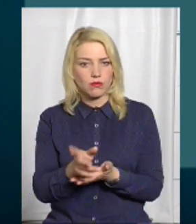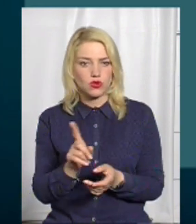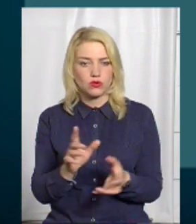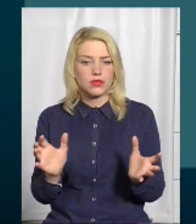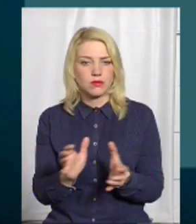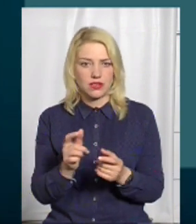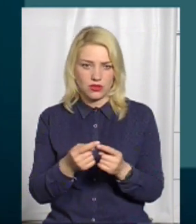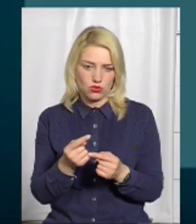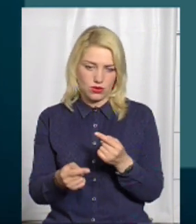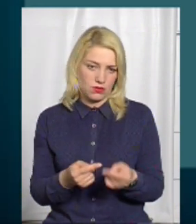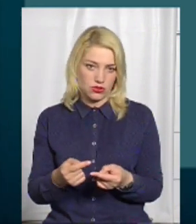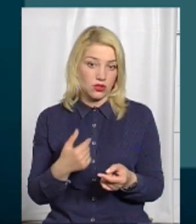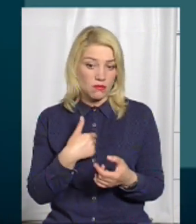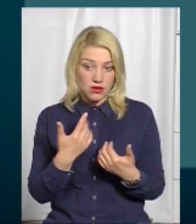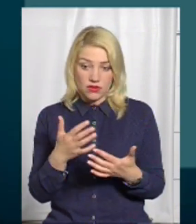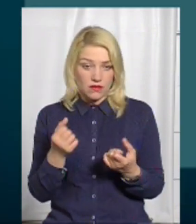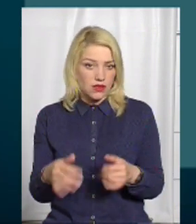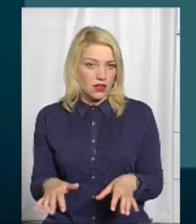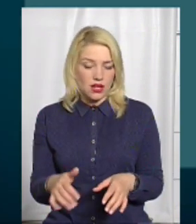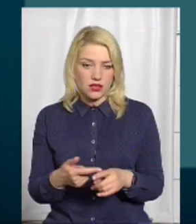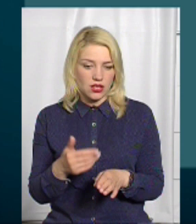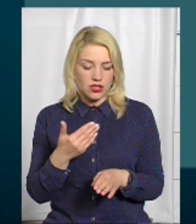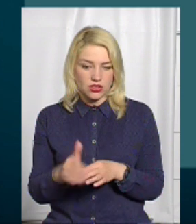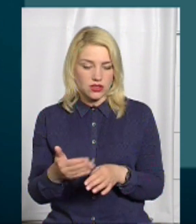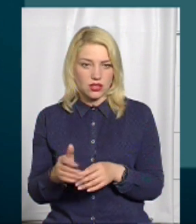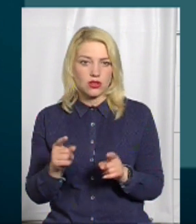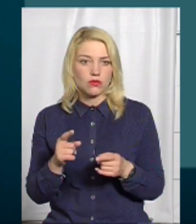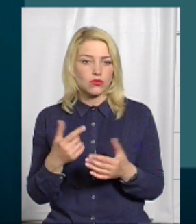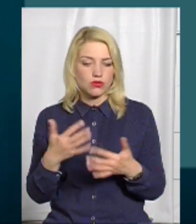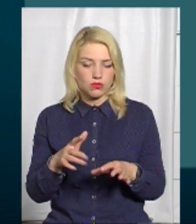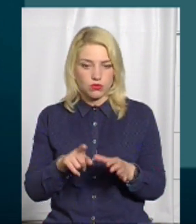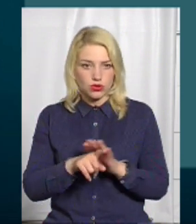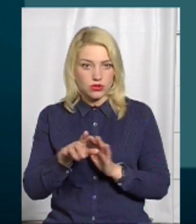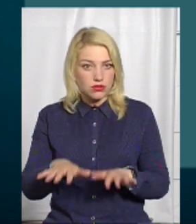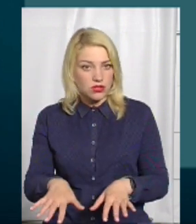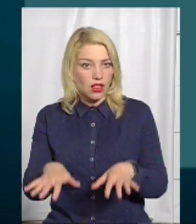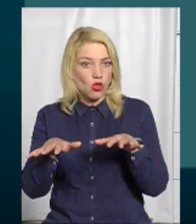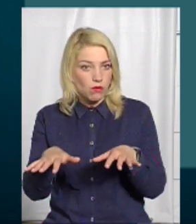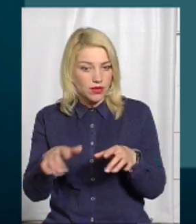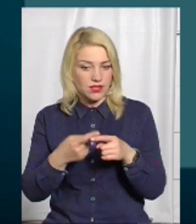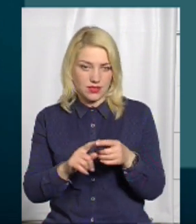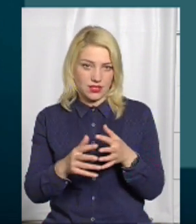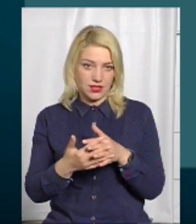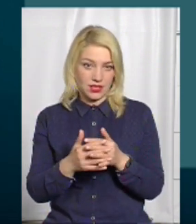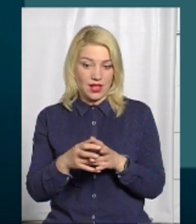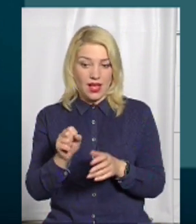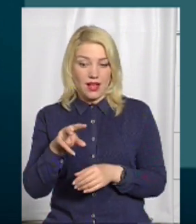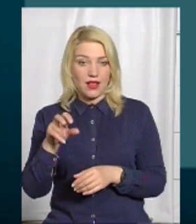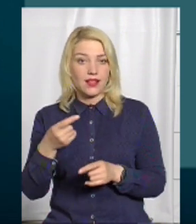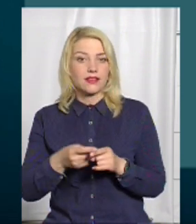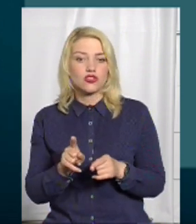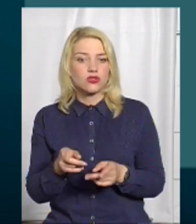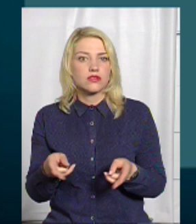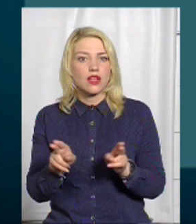спадщину. Ми досвід її втратили до певної частини, бо пішло затоплення саме цих сіл. Але те, що